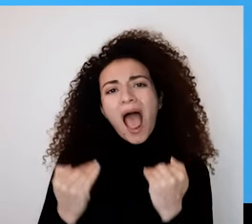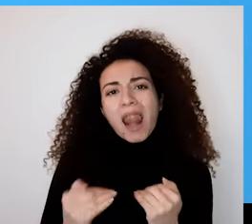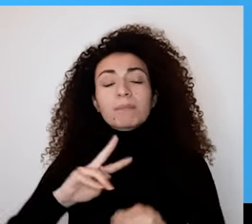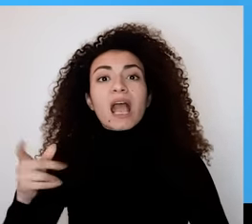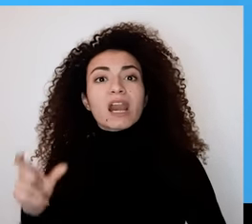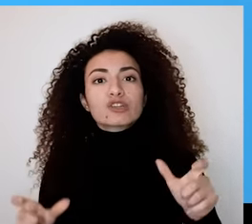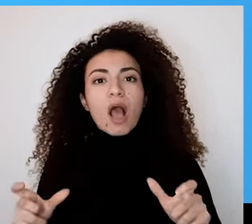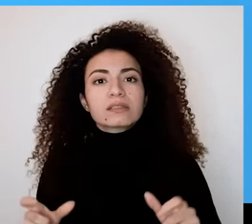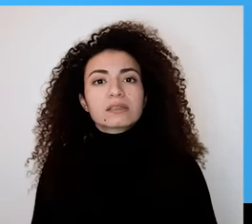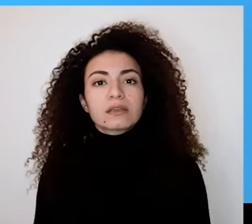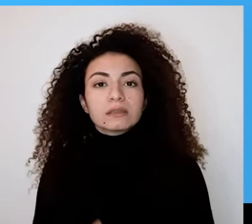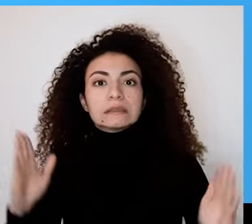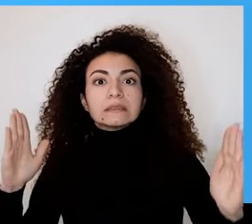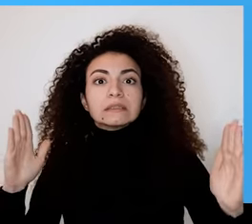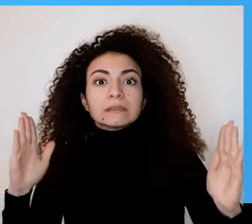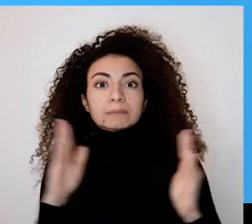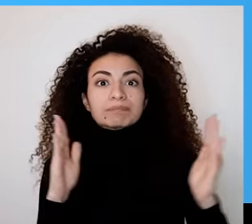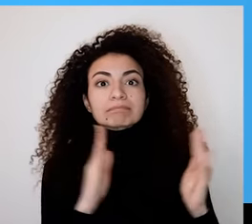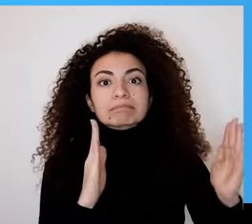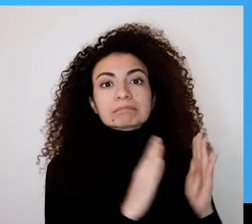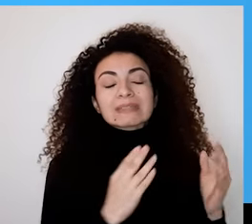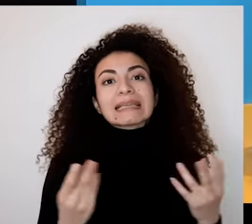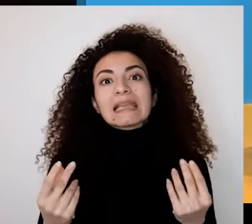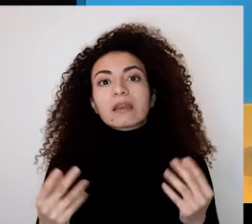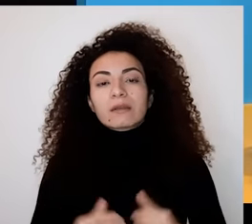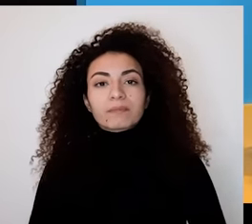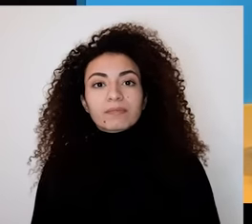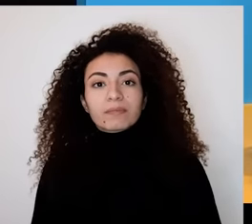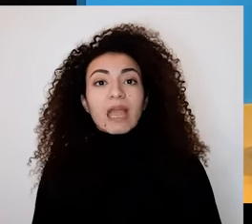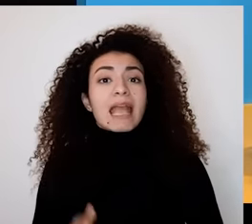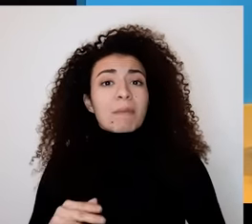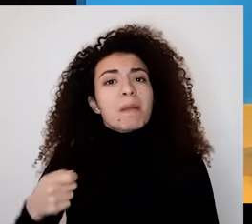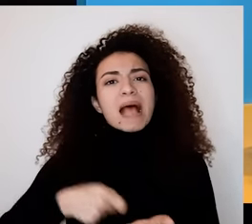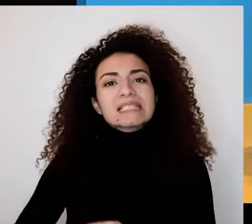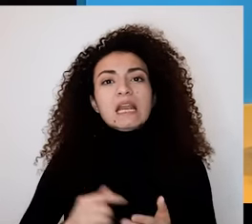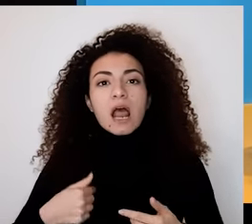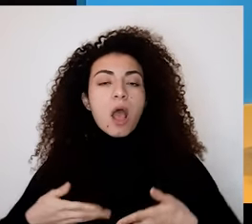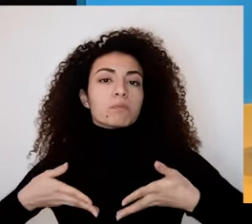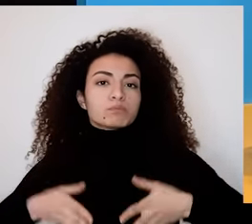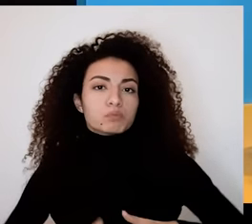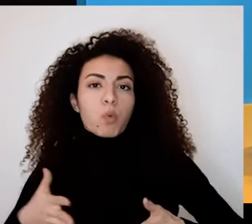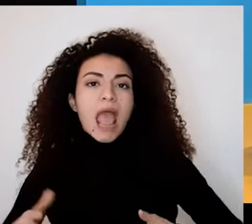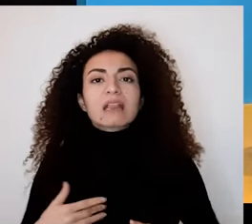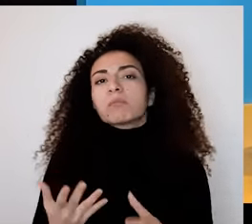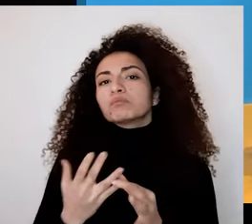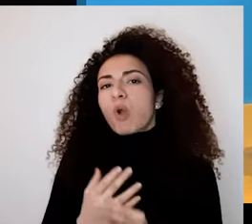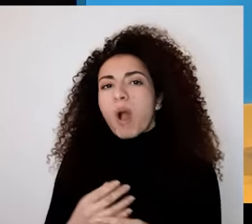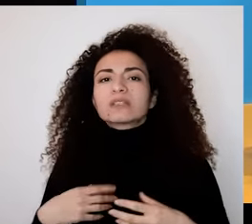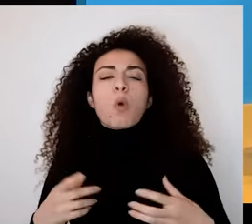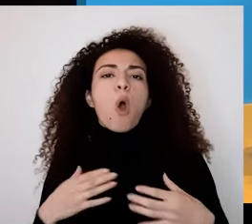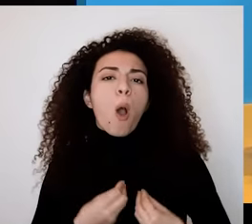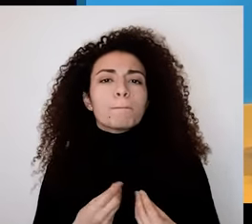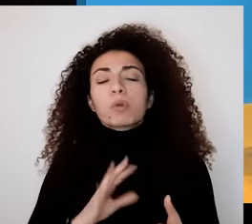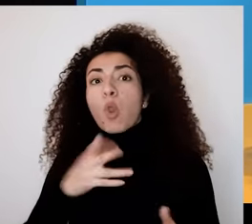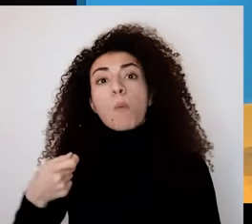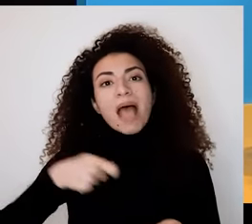وحول قدراتها الجسدية بما فيها القدرة على الإنجاب إعاقة سارة الظاهرة جعلتها بتمر بالعديد من الاختبارات